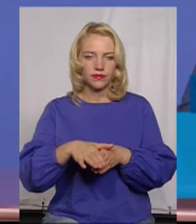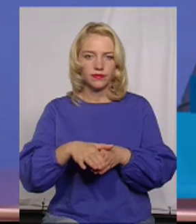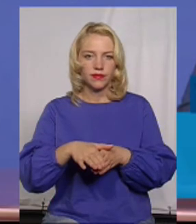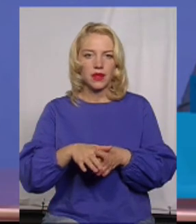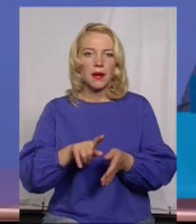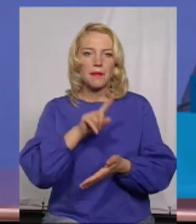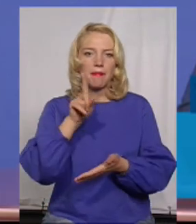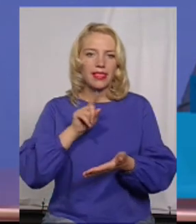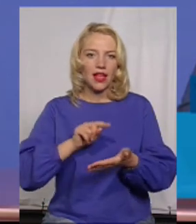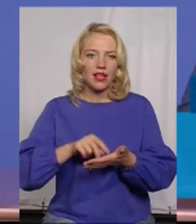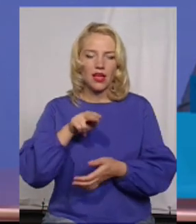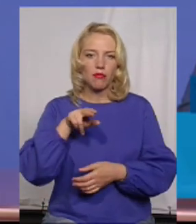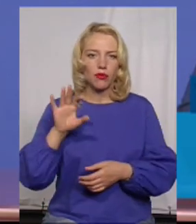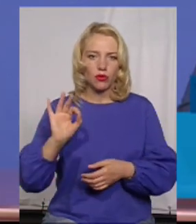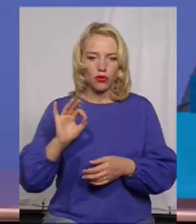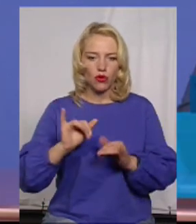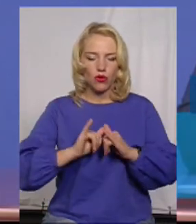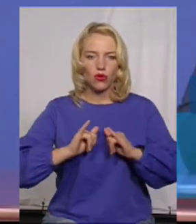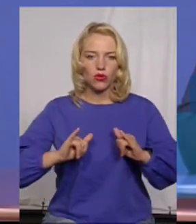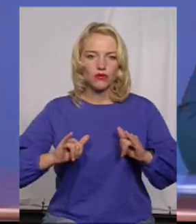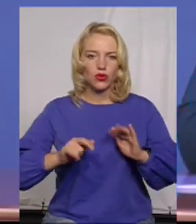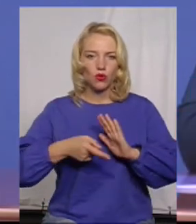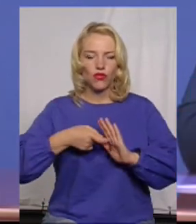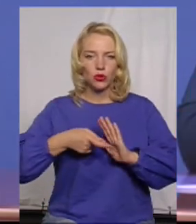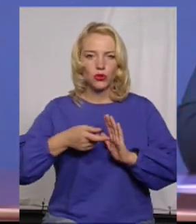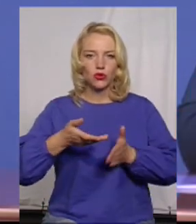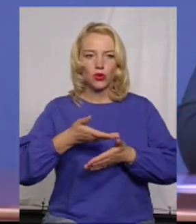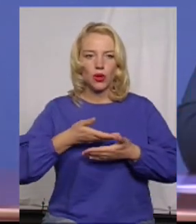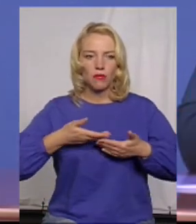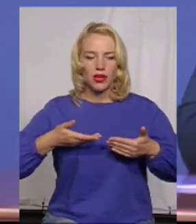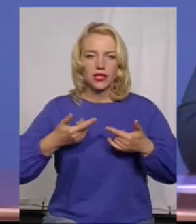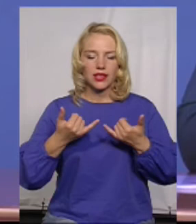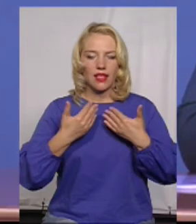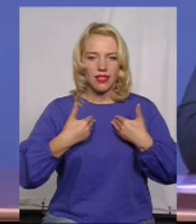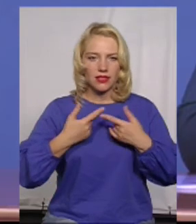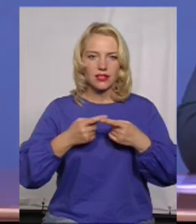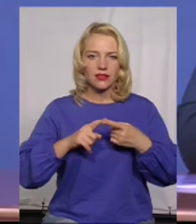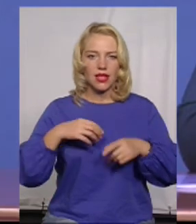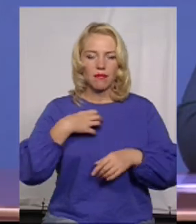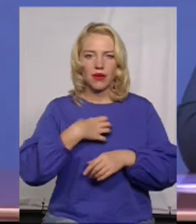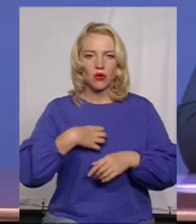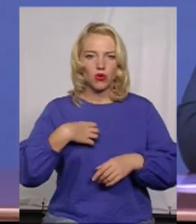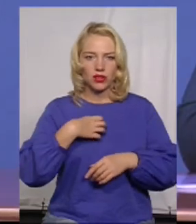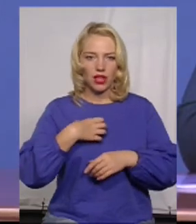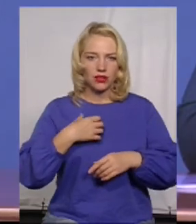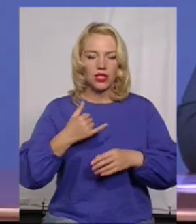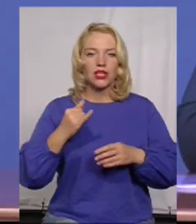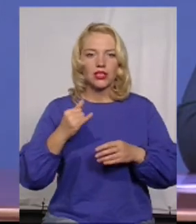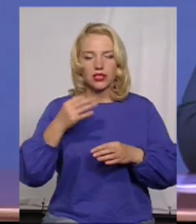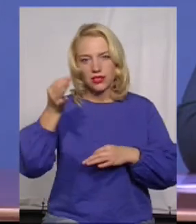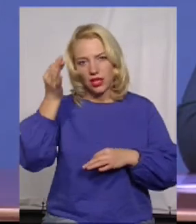Питання по розвитку видобутку, це для нас пріоритет. Я вже згадував, що